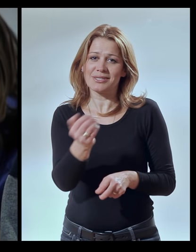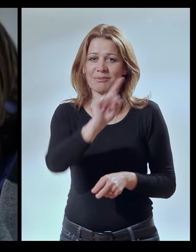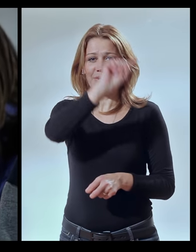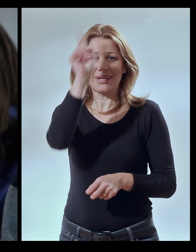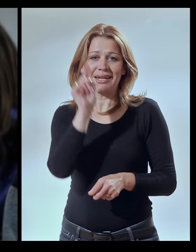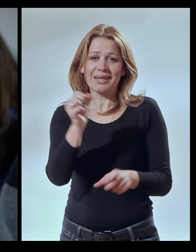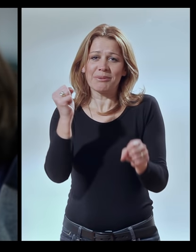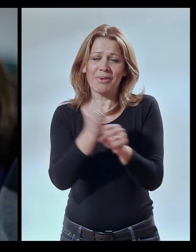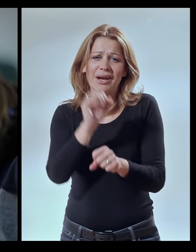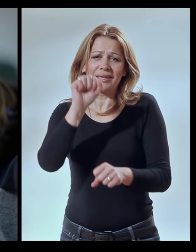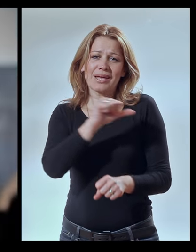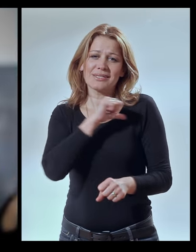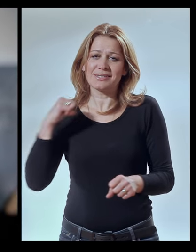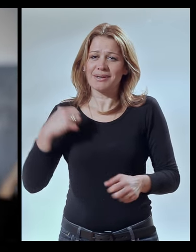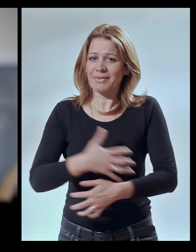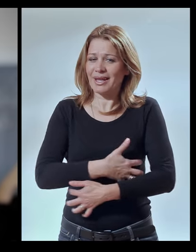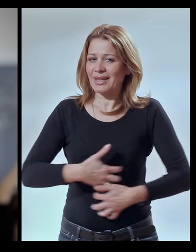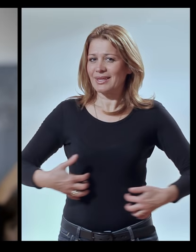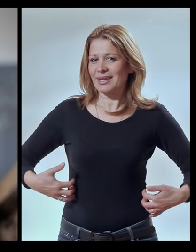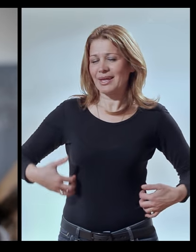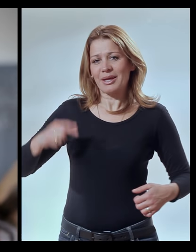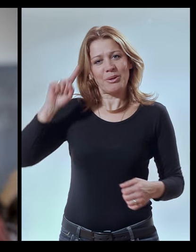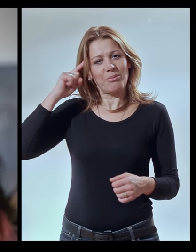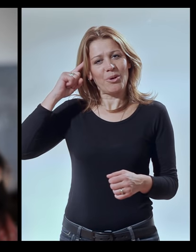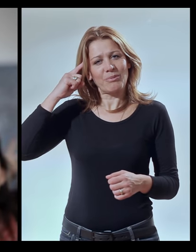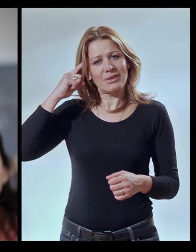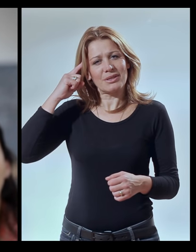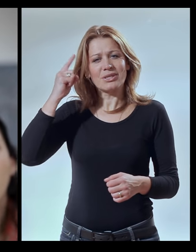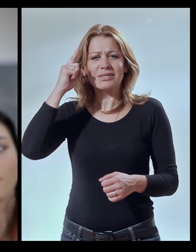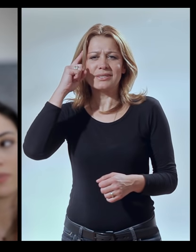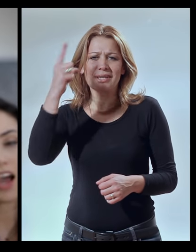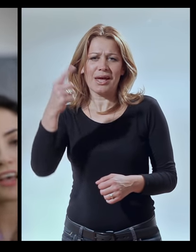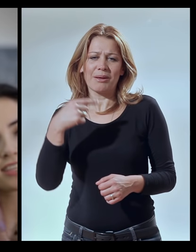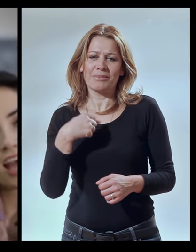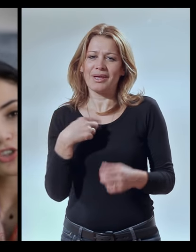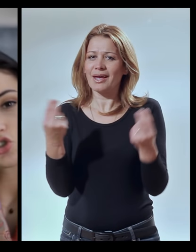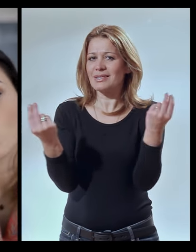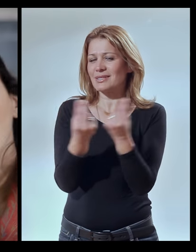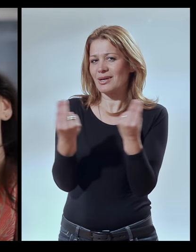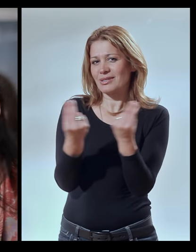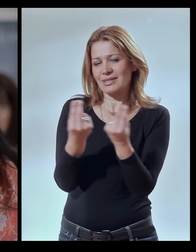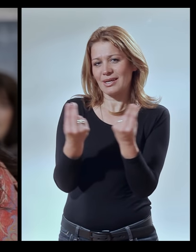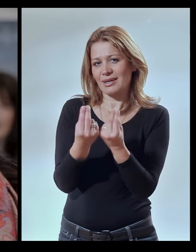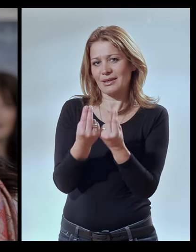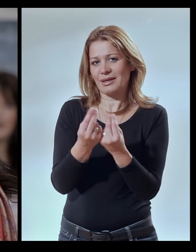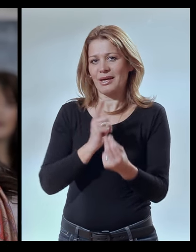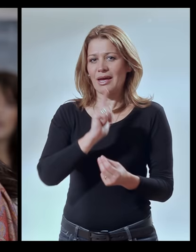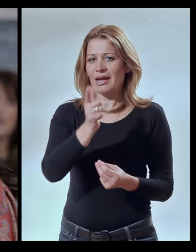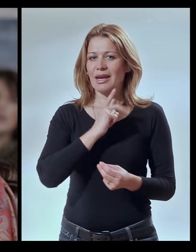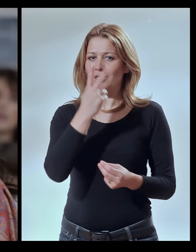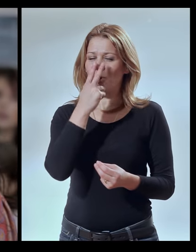makar, da sam gladna pomisliš Znam ja zašto se